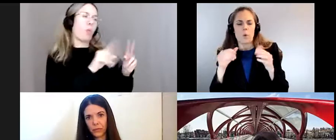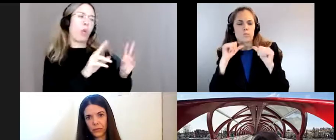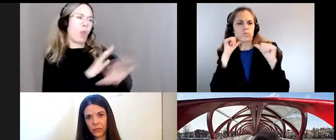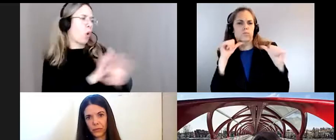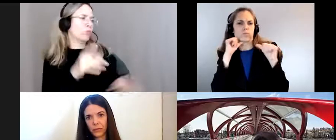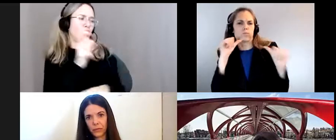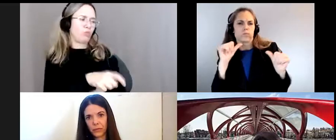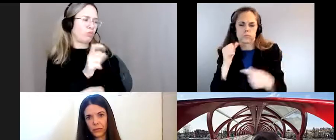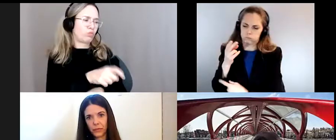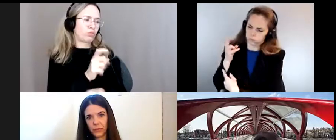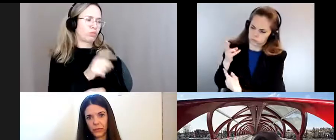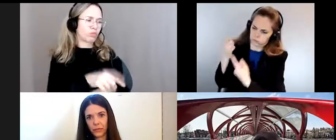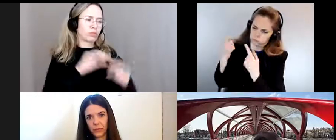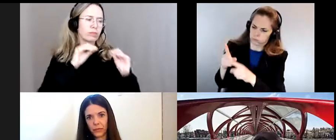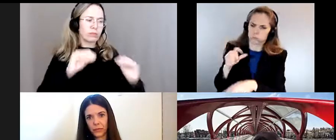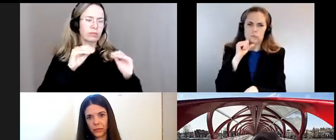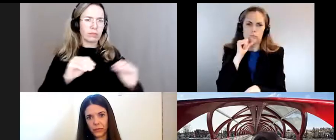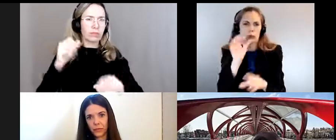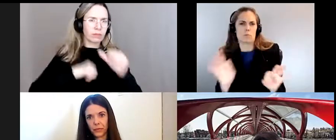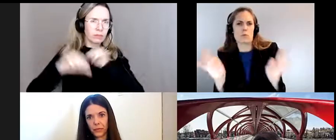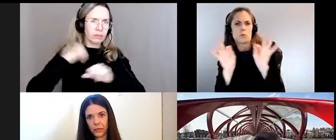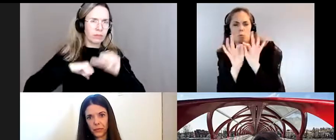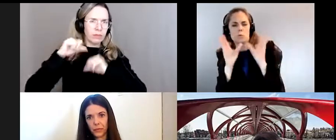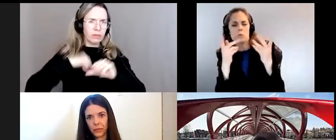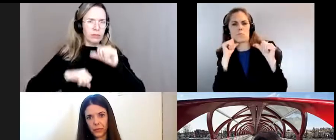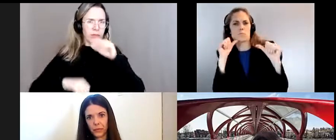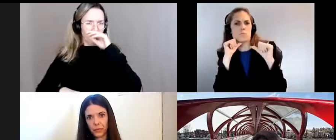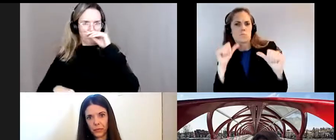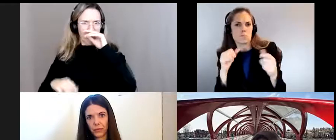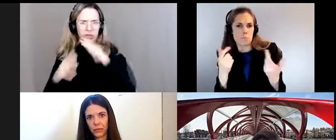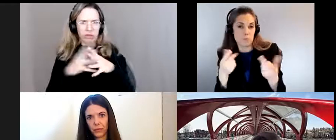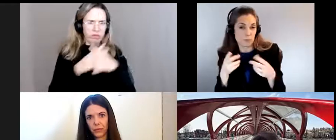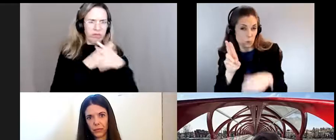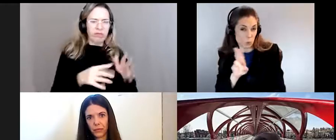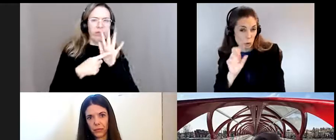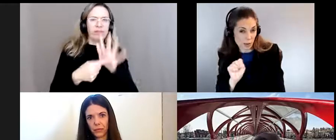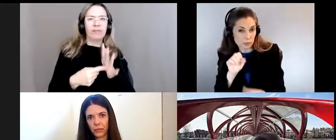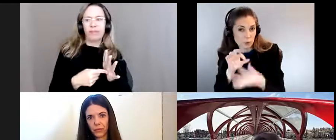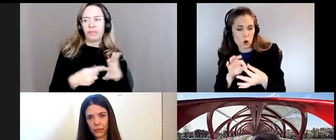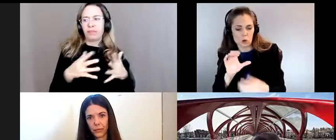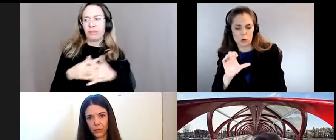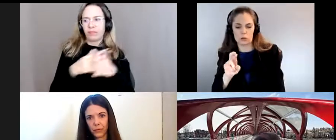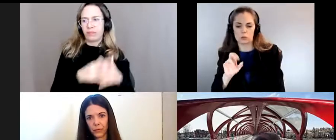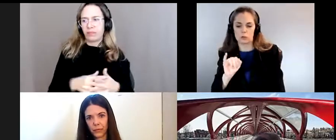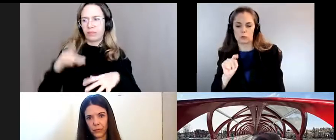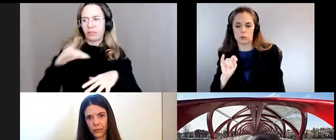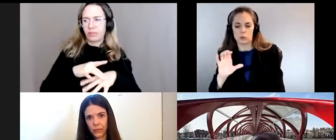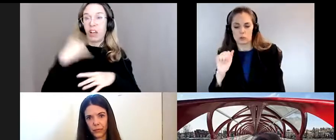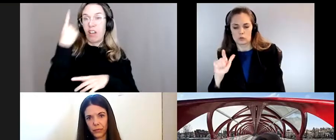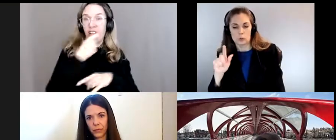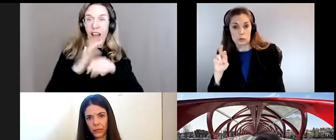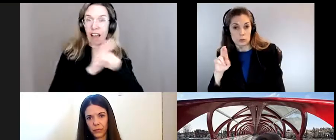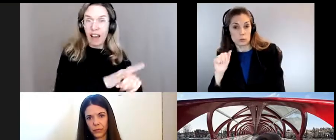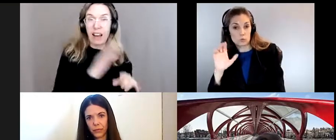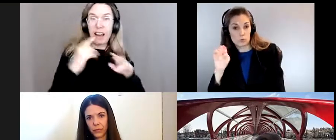nécessité d'éducation historique aux États-Unis par exemple théorie critique de la race ou au